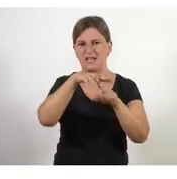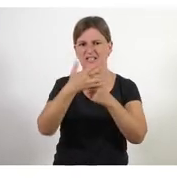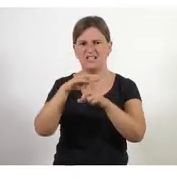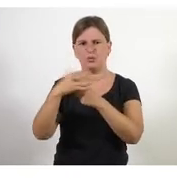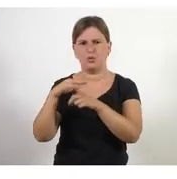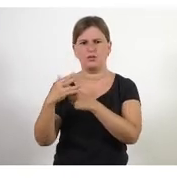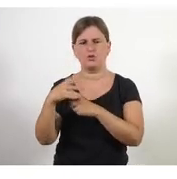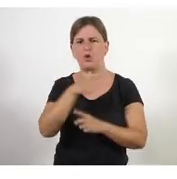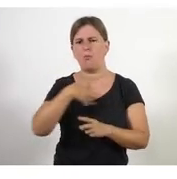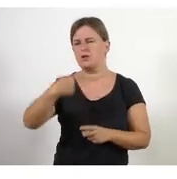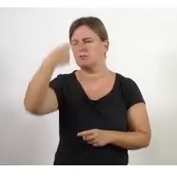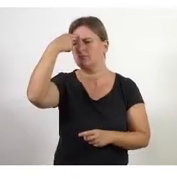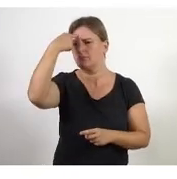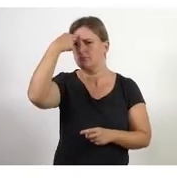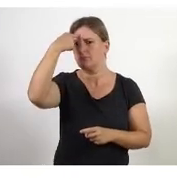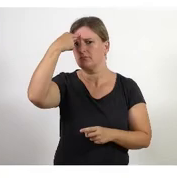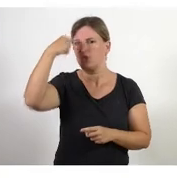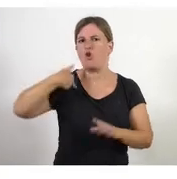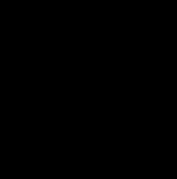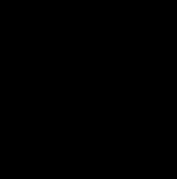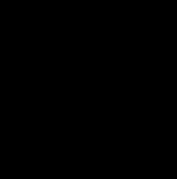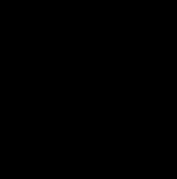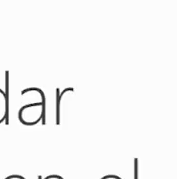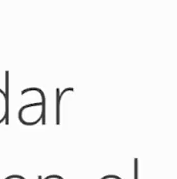recordar del que he comentat fins ara